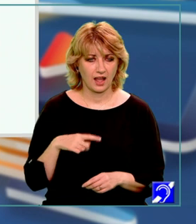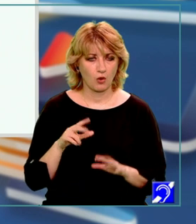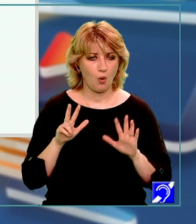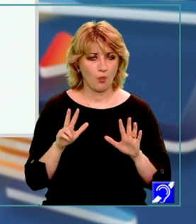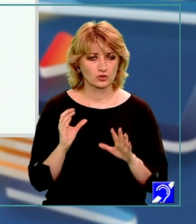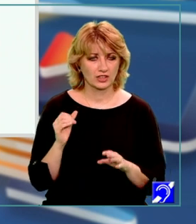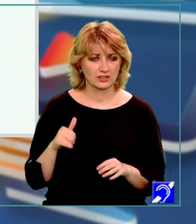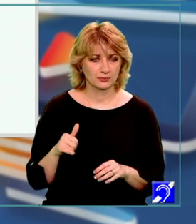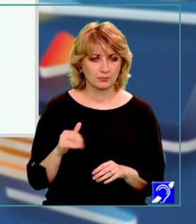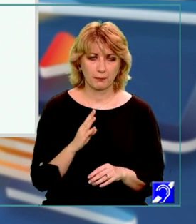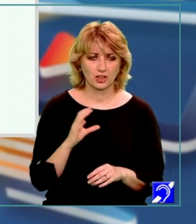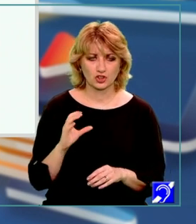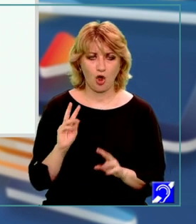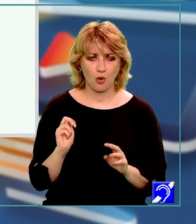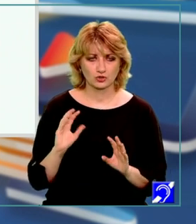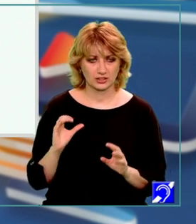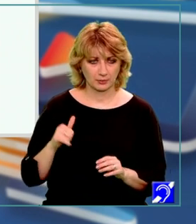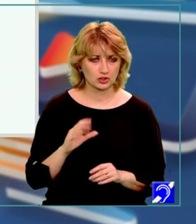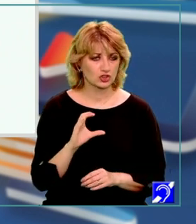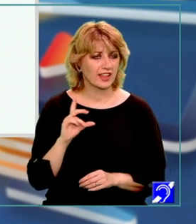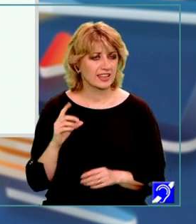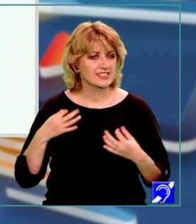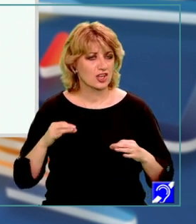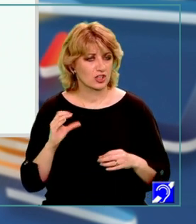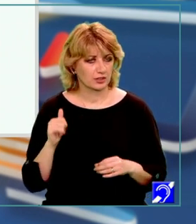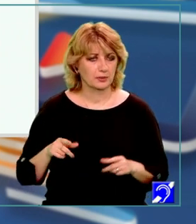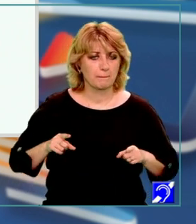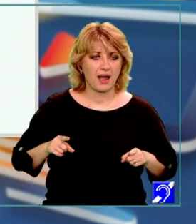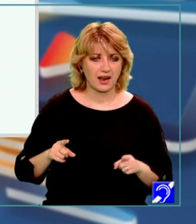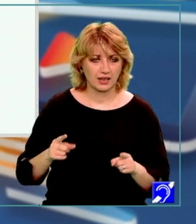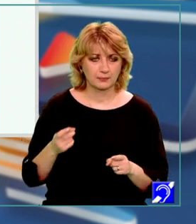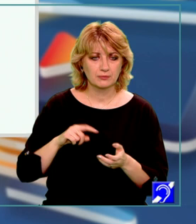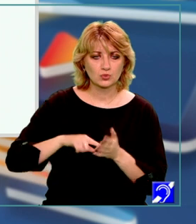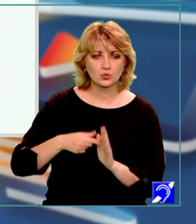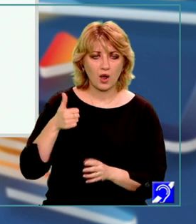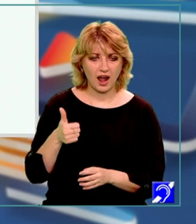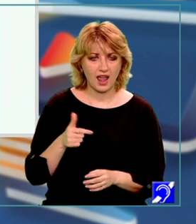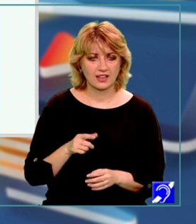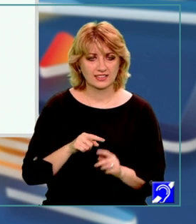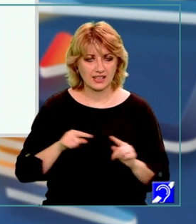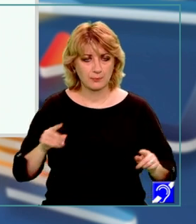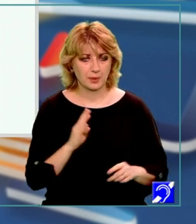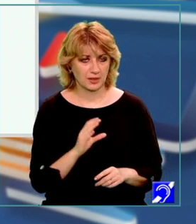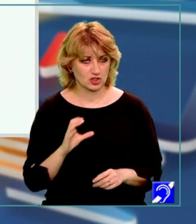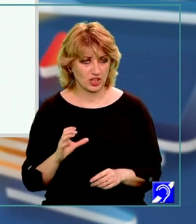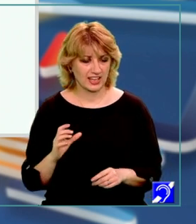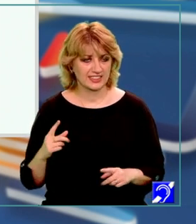CD egal 10 cm Paralela prin punctul A la dreapta BC